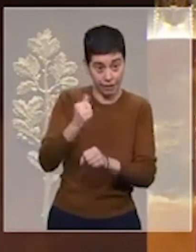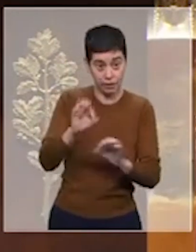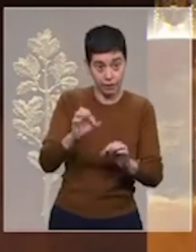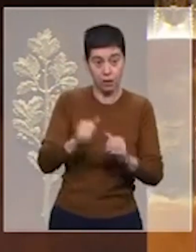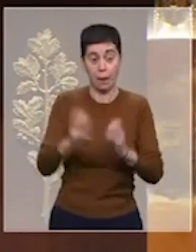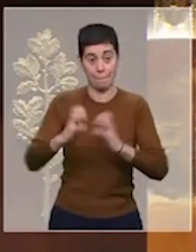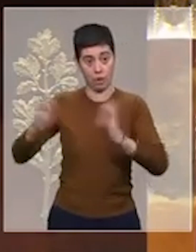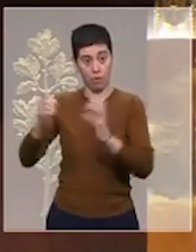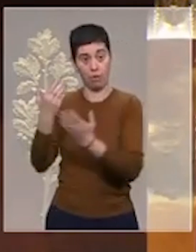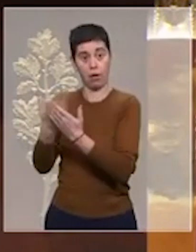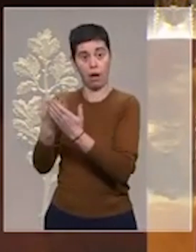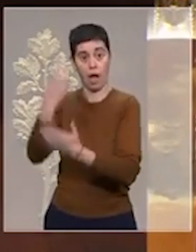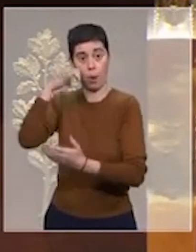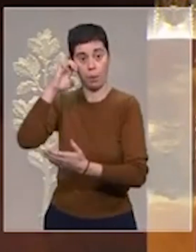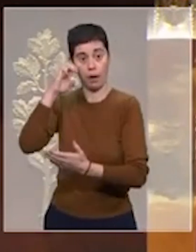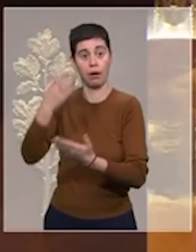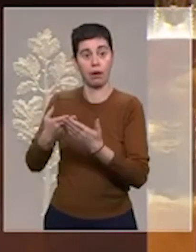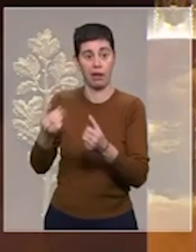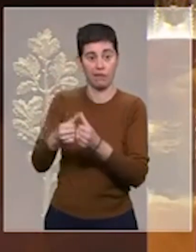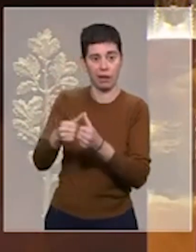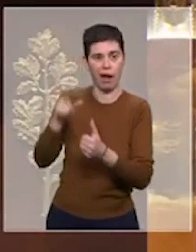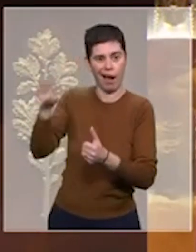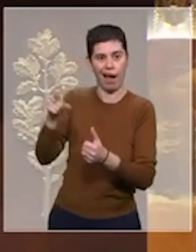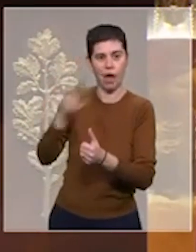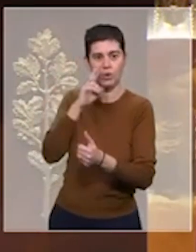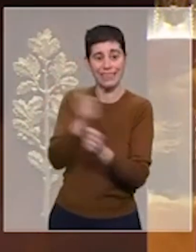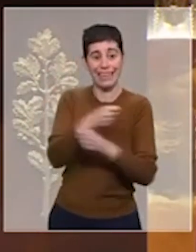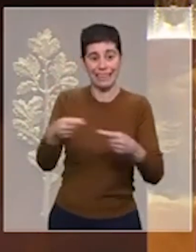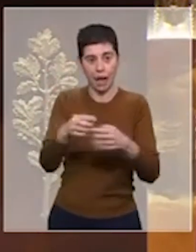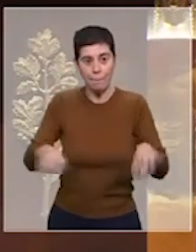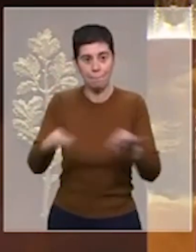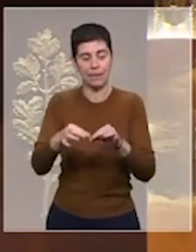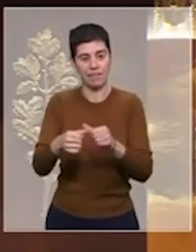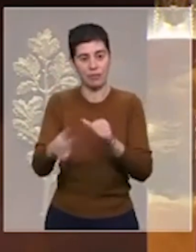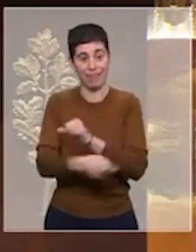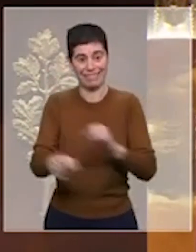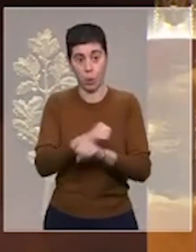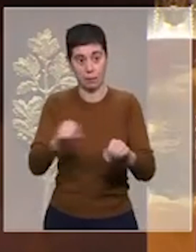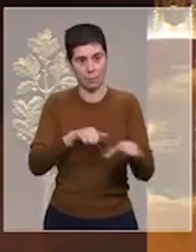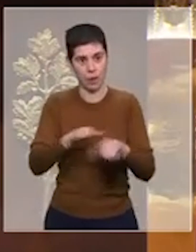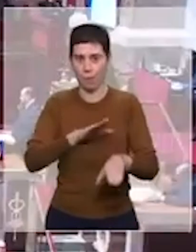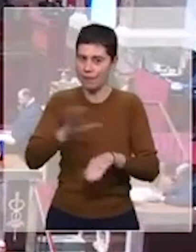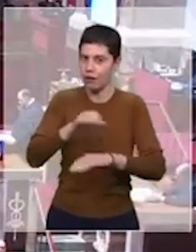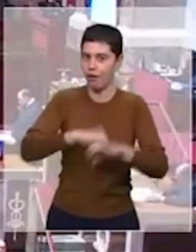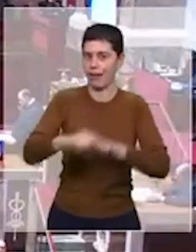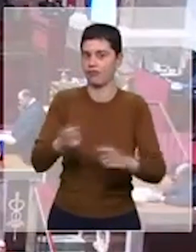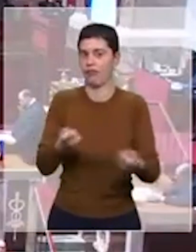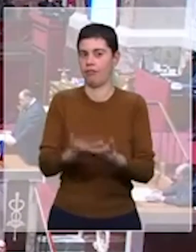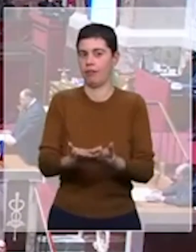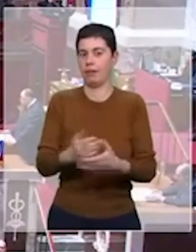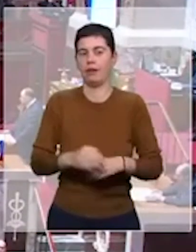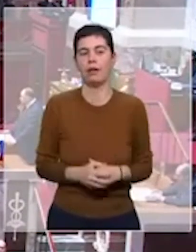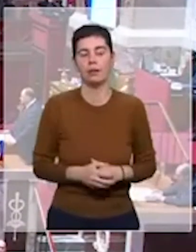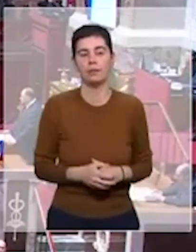européen a reconnu la Russie comme État promoteur de terrorisme qui utilise les méthodes terroristes. Les